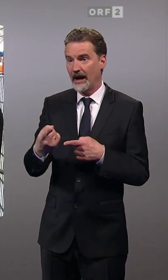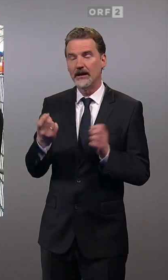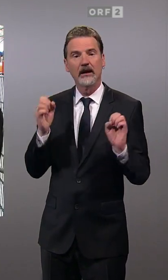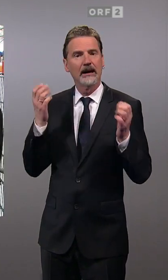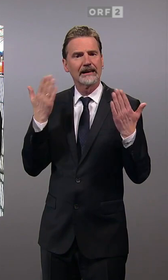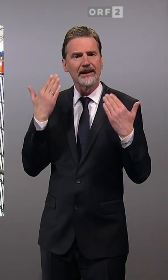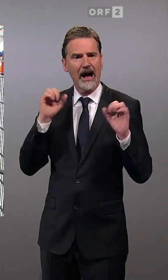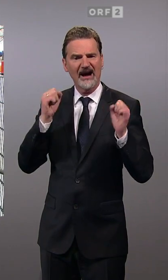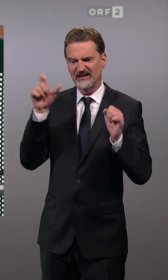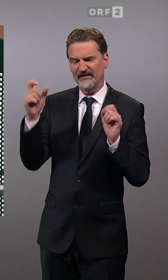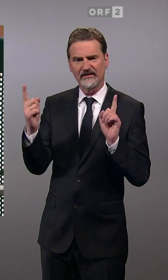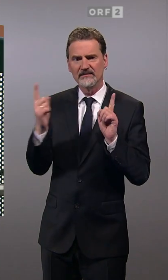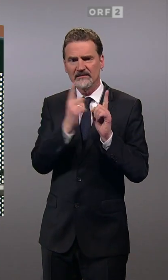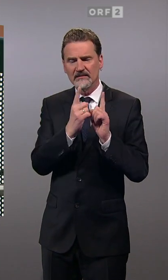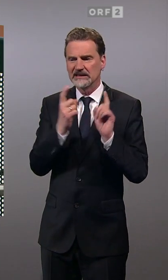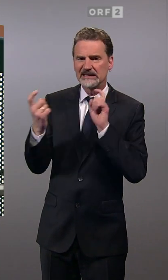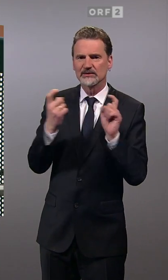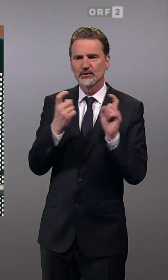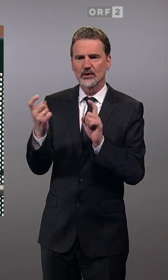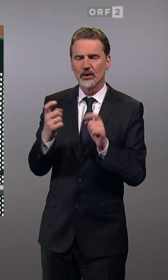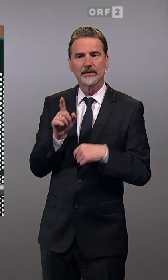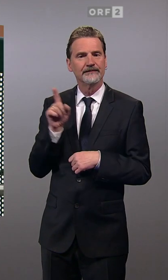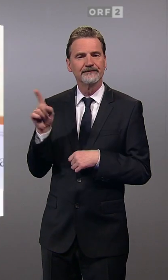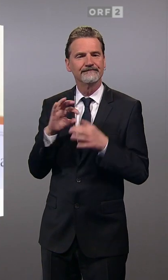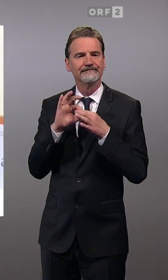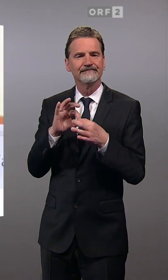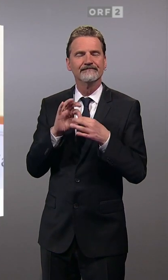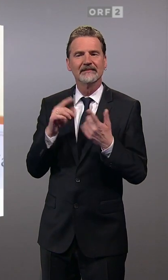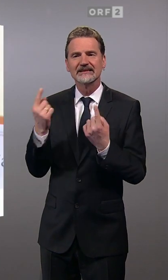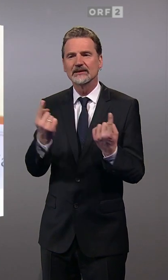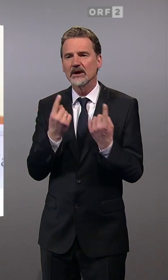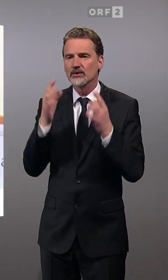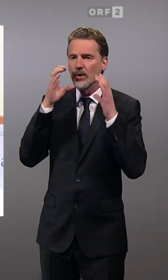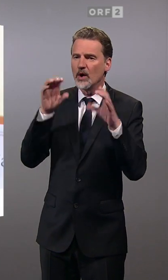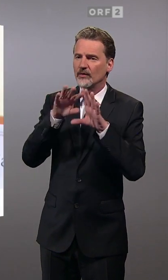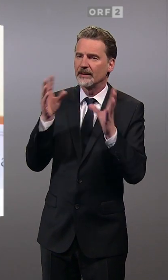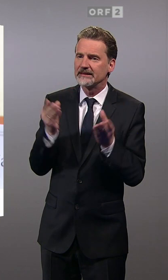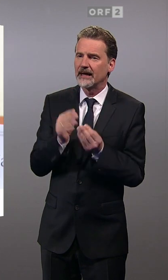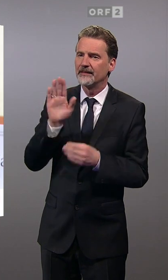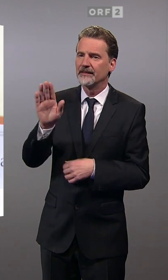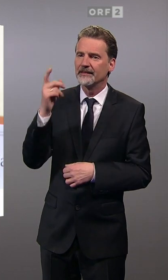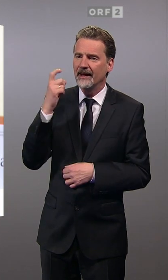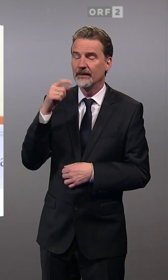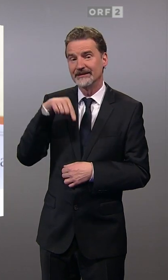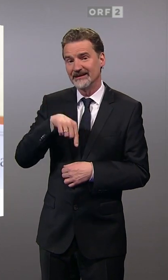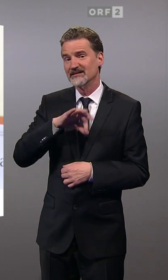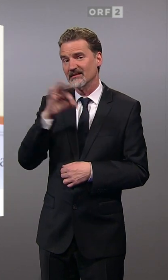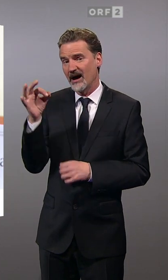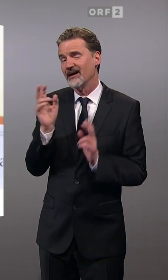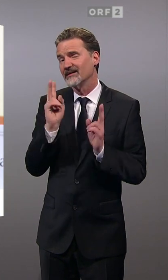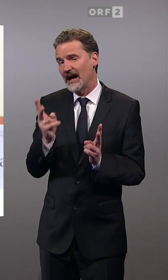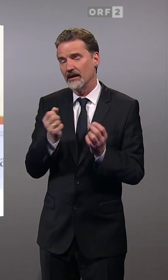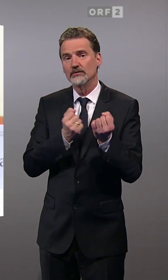Diskussion verwickelt. Mikl-Leitner über die Situation ihrer ÖVP. Dieser Tag kann zum Schicksalstag